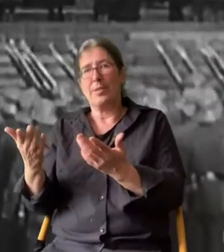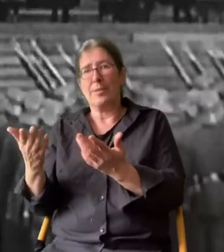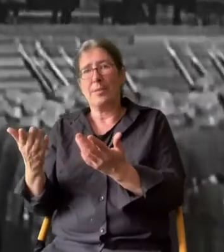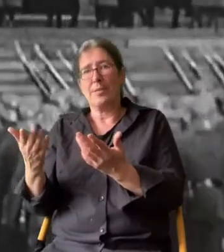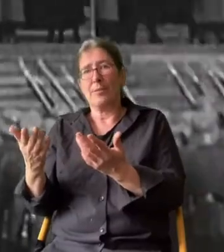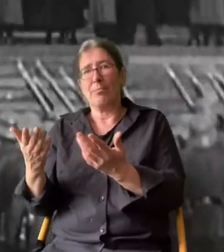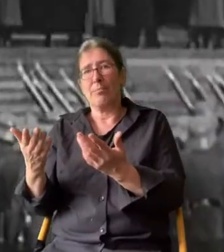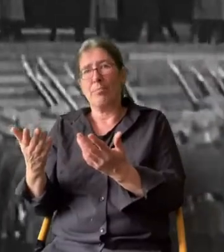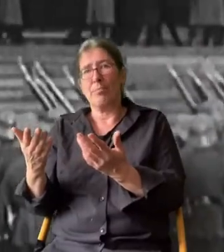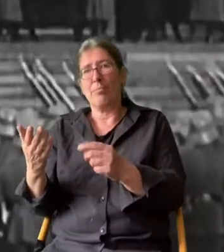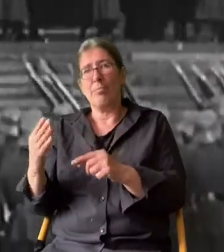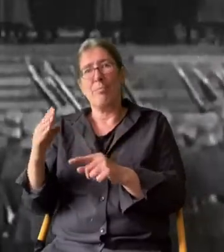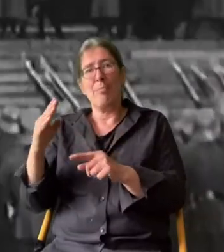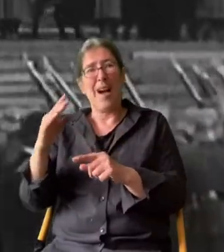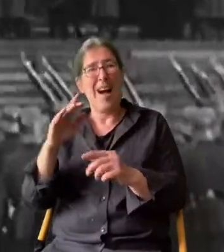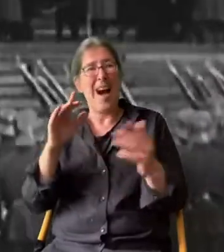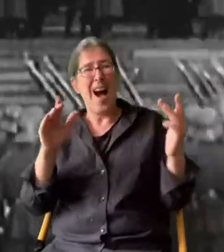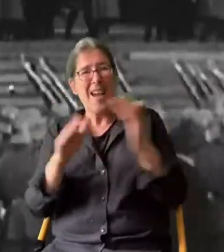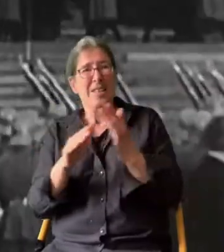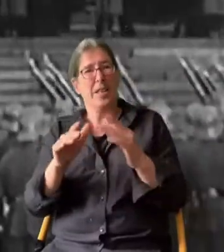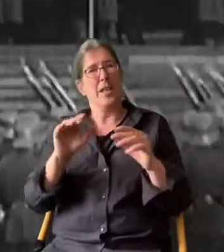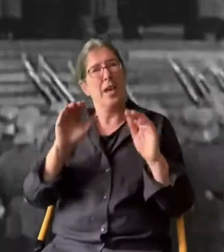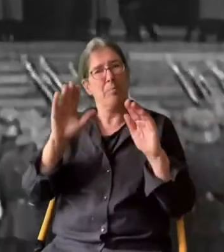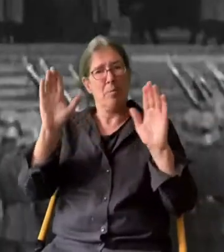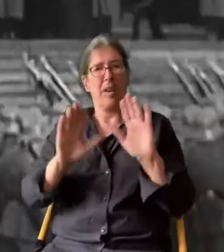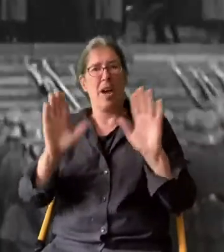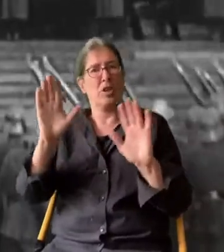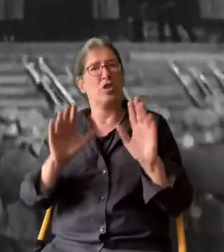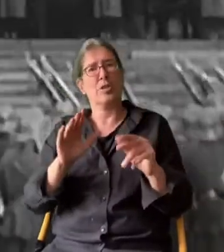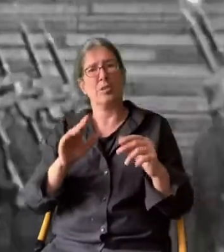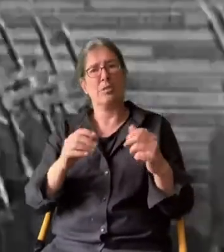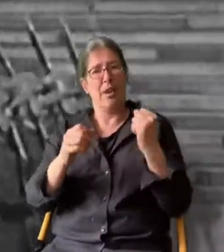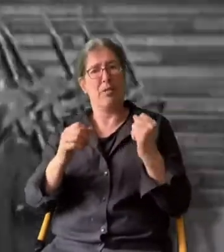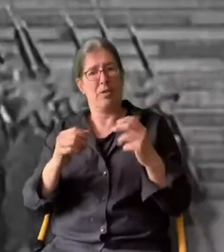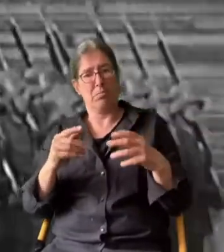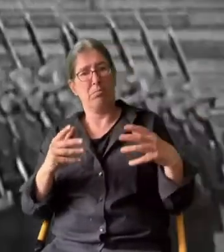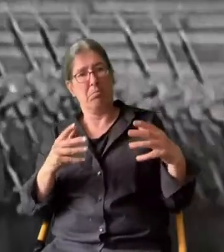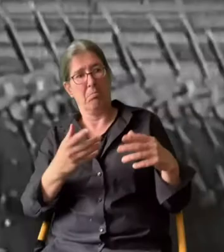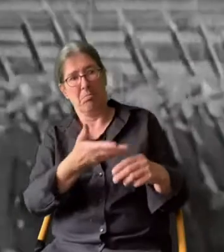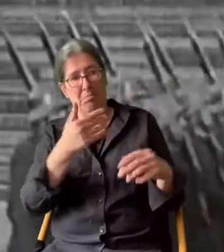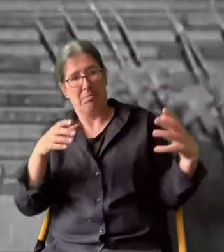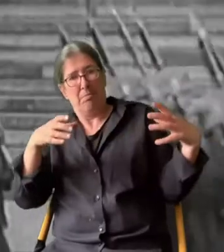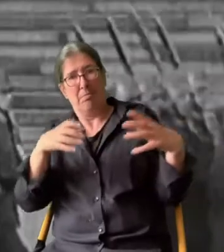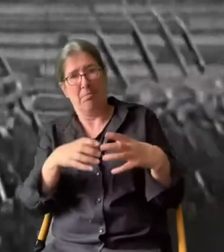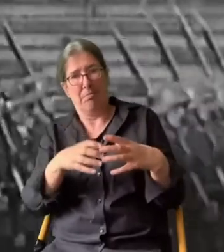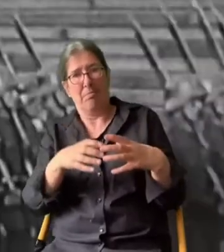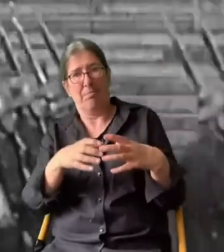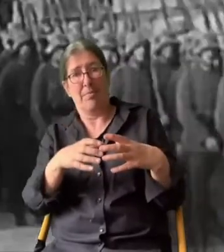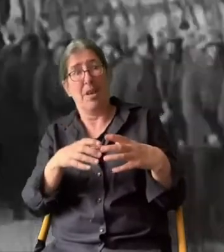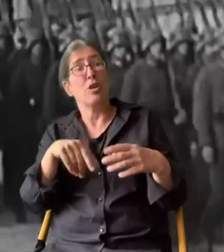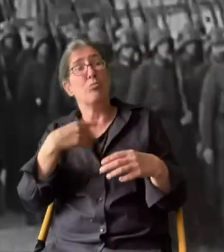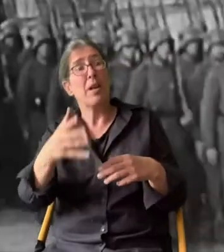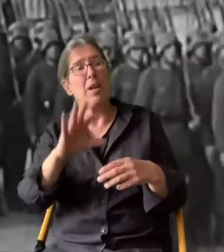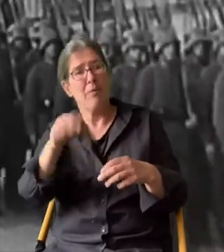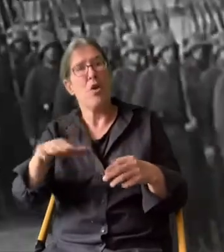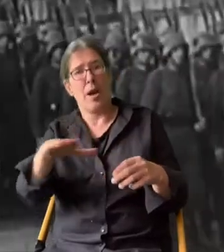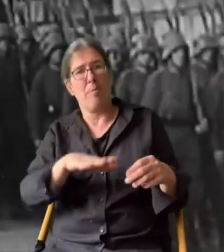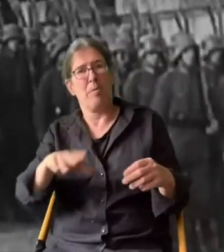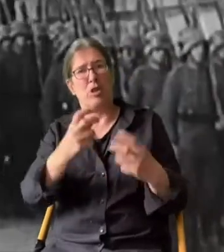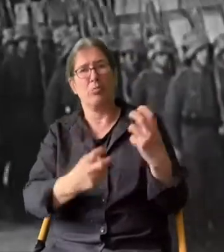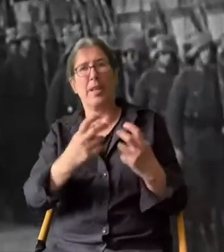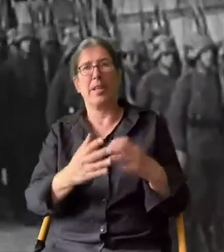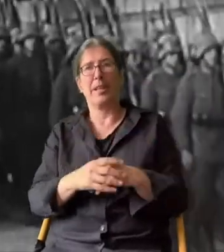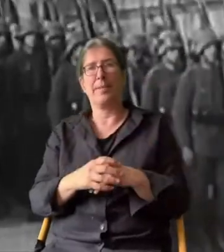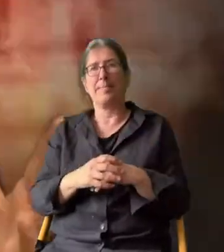dass das auch bedeutete, militärische, antirepublikanische Kräfte sozusagen ins Boot zu nehmen, die für die Republik